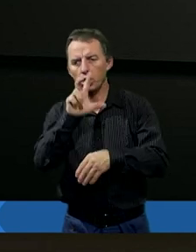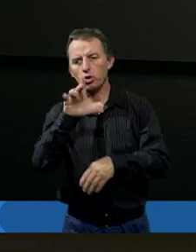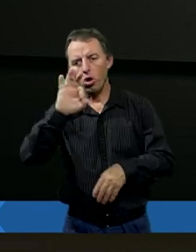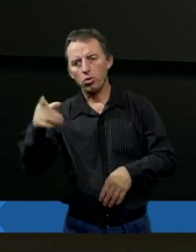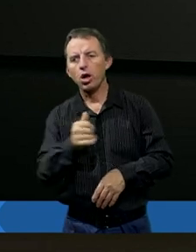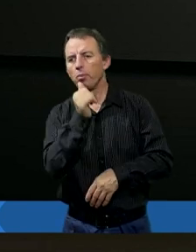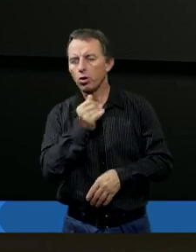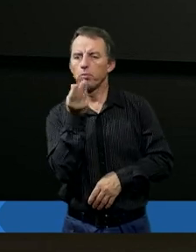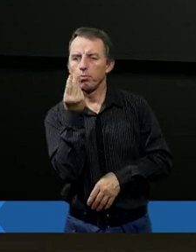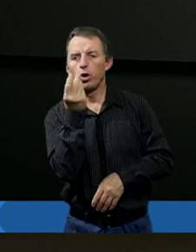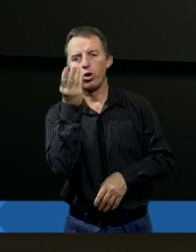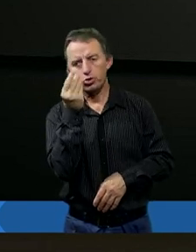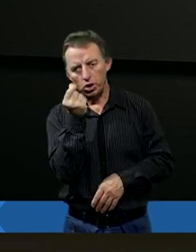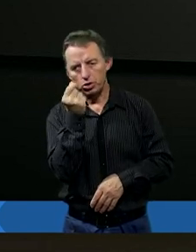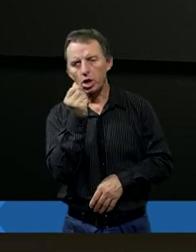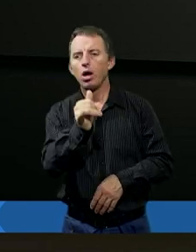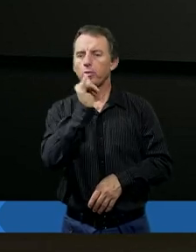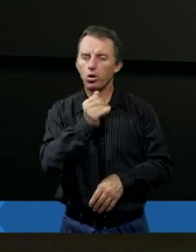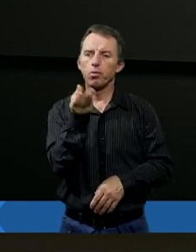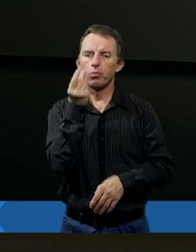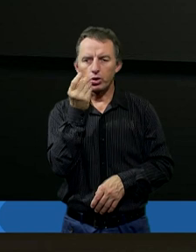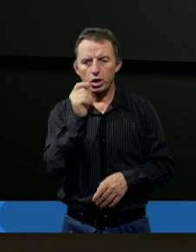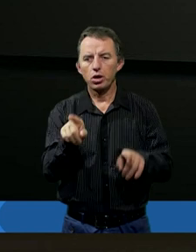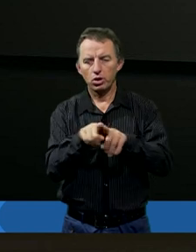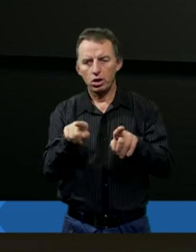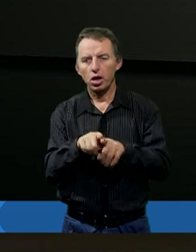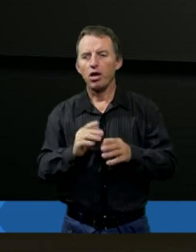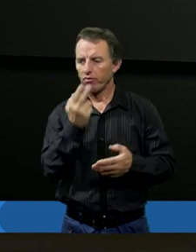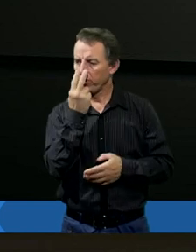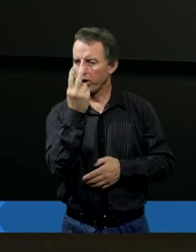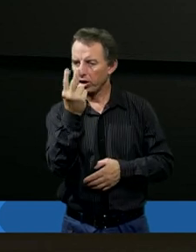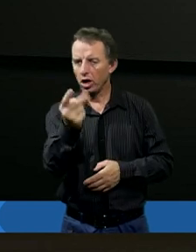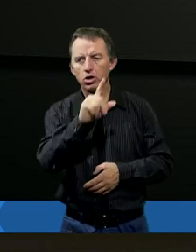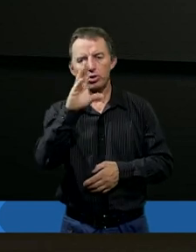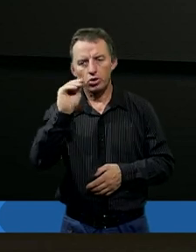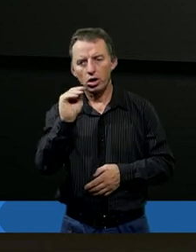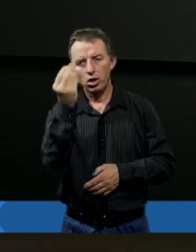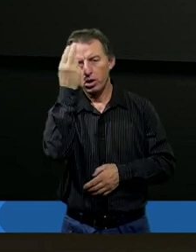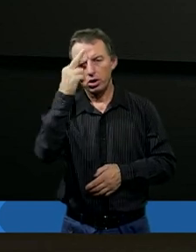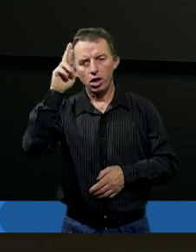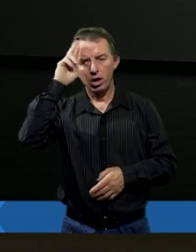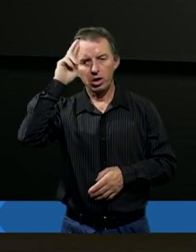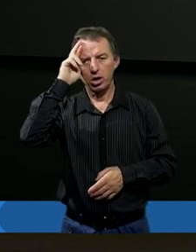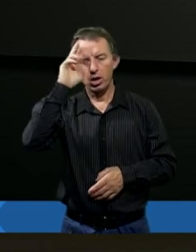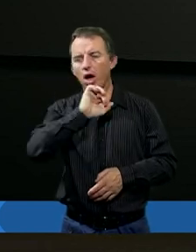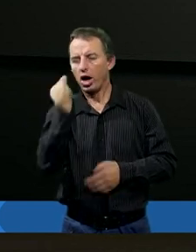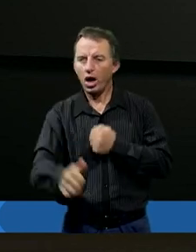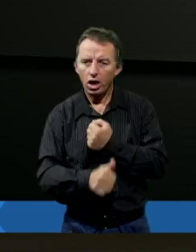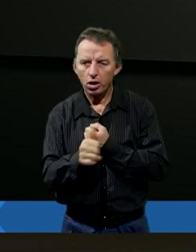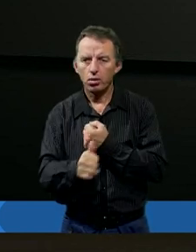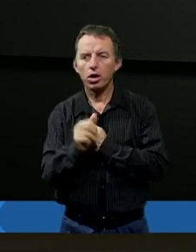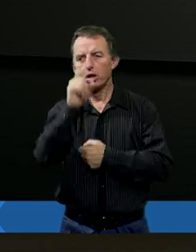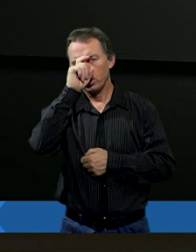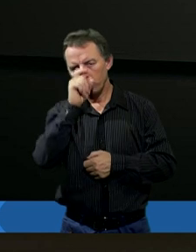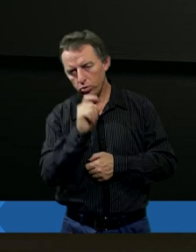Hioba próbowali go pocieszać. Próbowali go pocieszać, jednocześnie widać, że nie rozumieli ani przyczyny